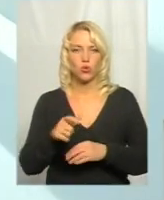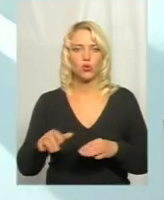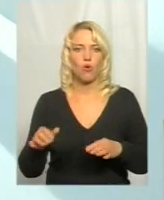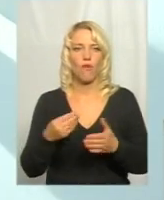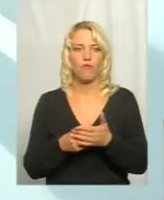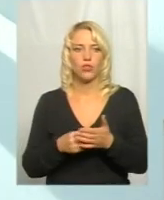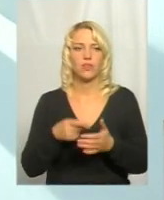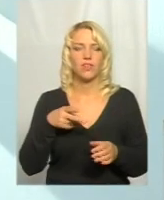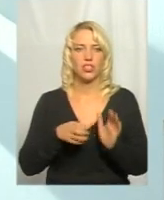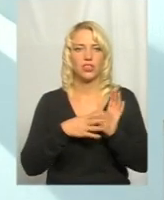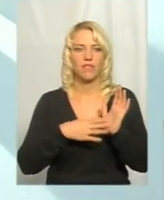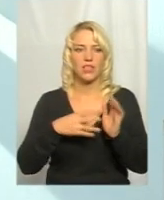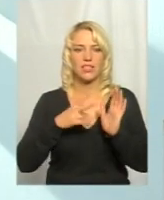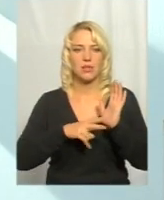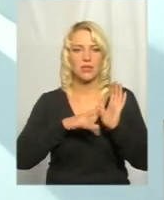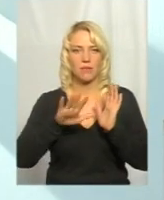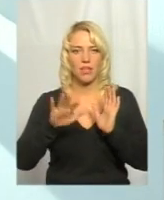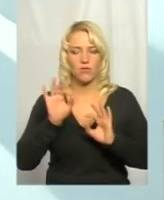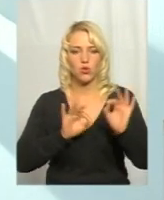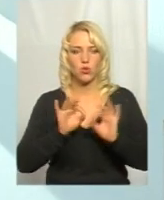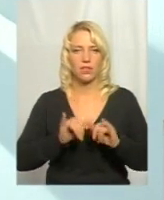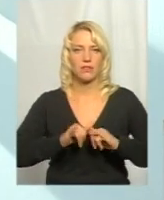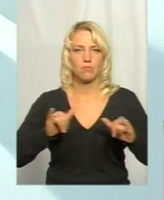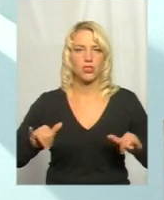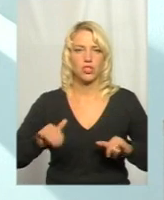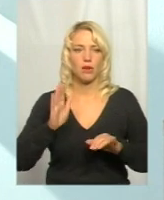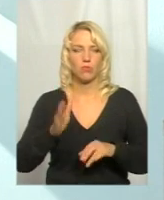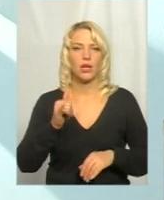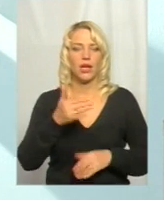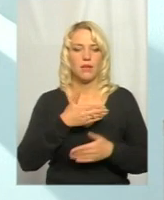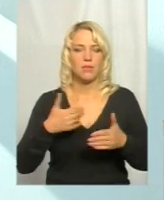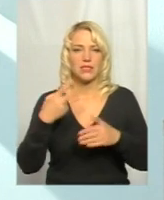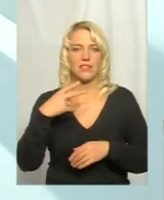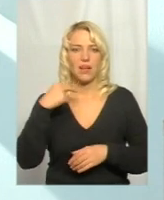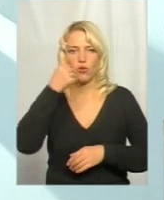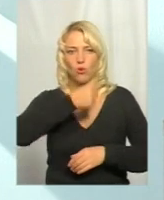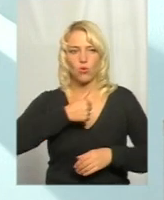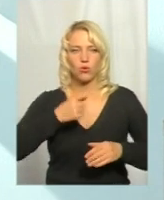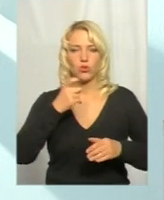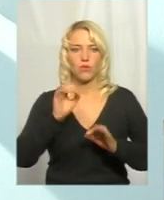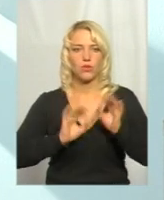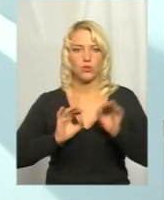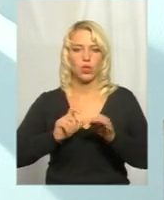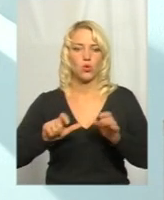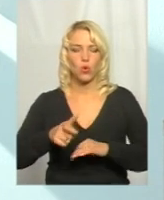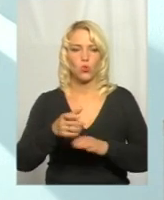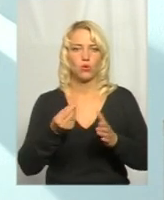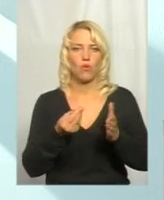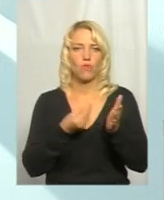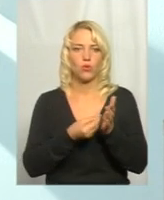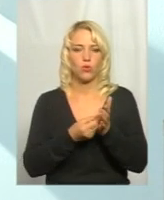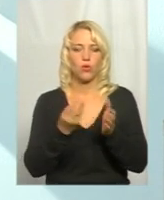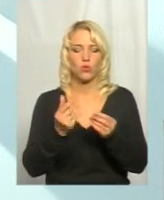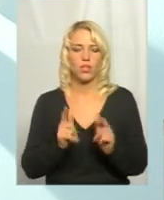2019 рік 75% збільшення йде. І вже з 2020 року 100% дорожнього фонду і коштів, які